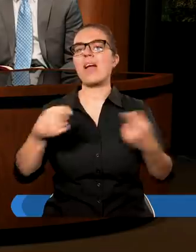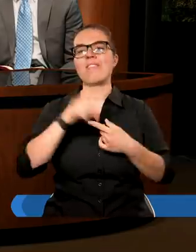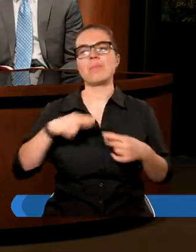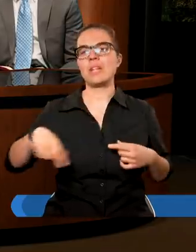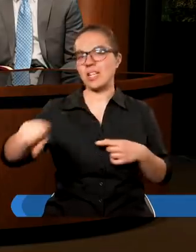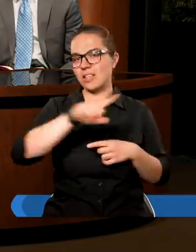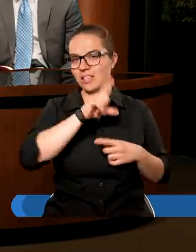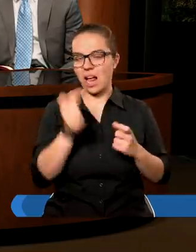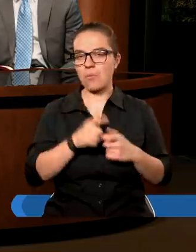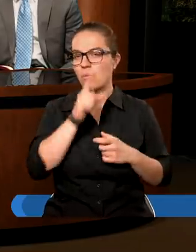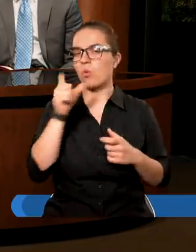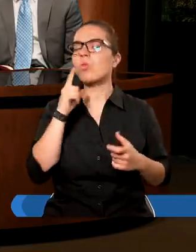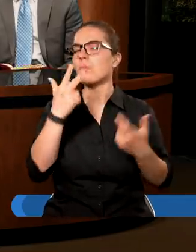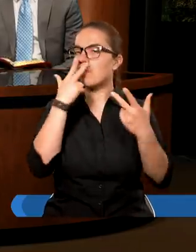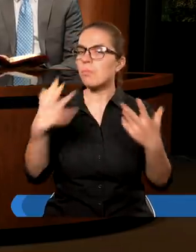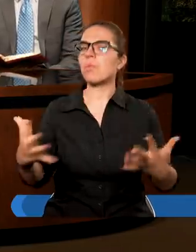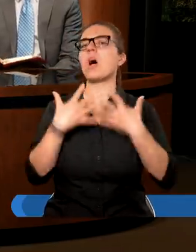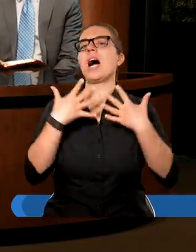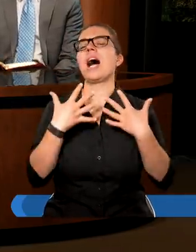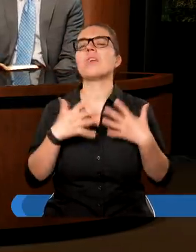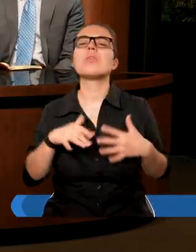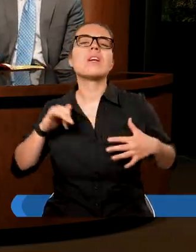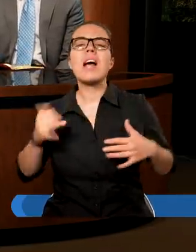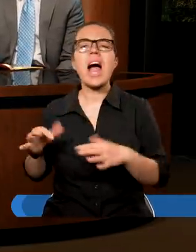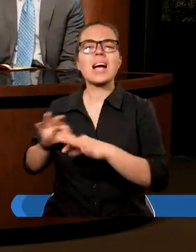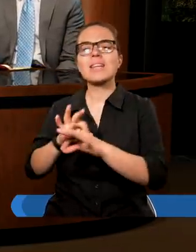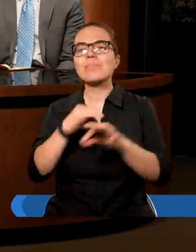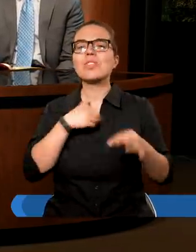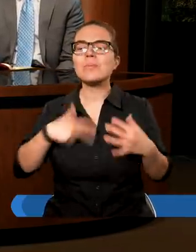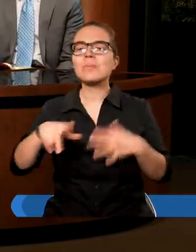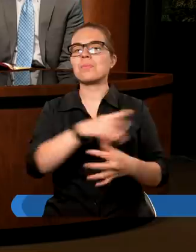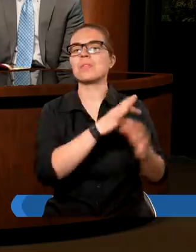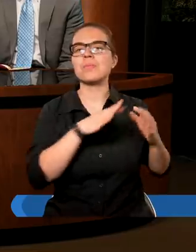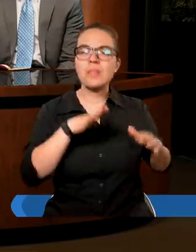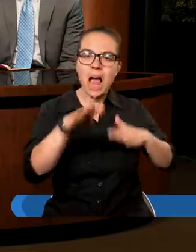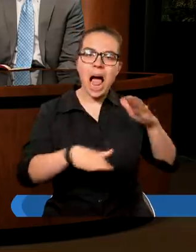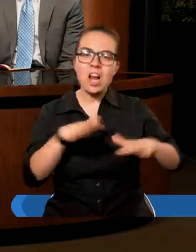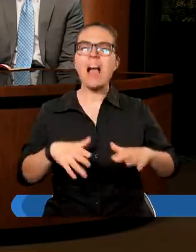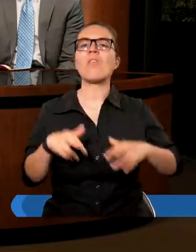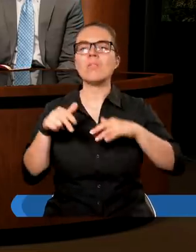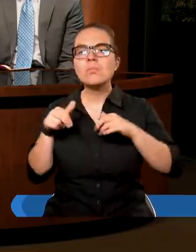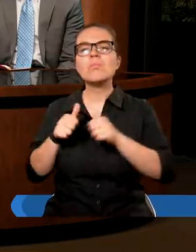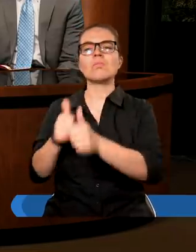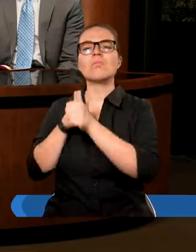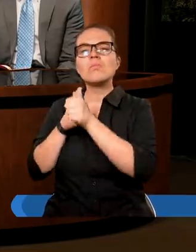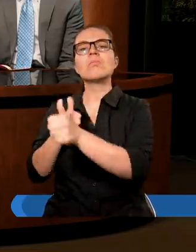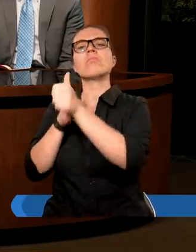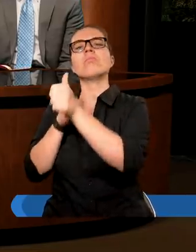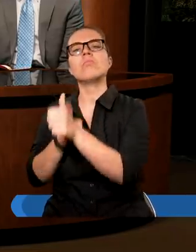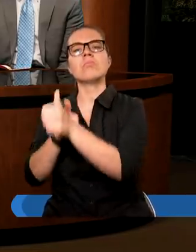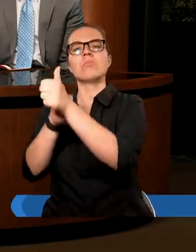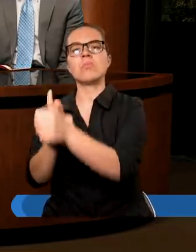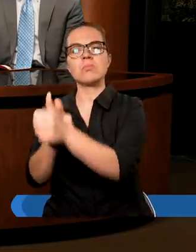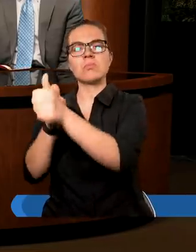przyszłość. Pokazuje, w jakim kierunku chce, aby jego naśladowcy zdążali na spotkanie